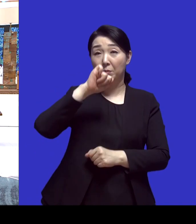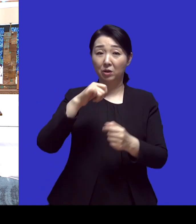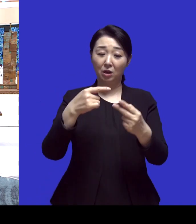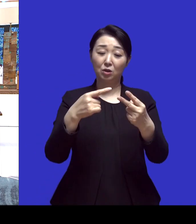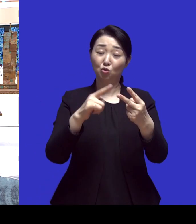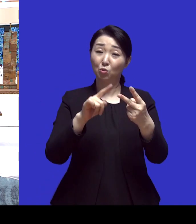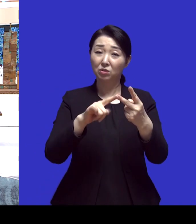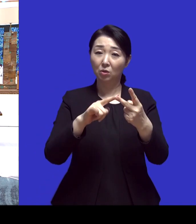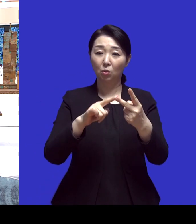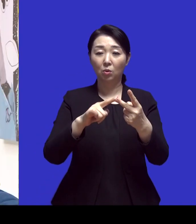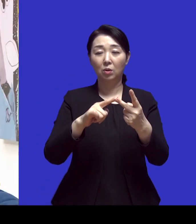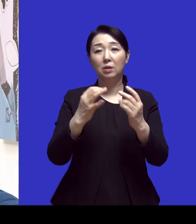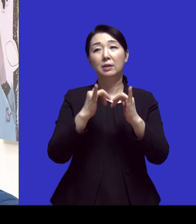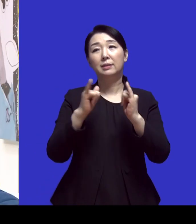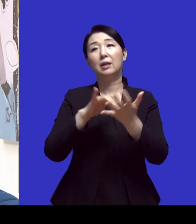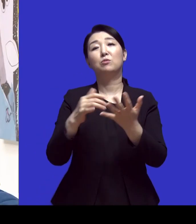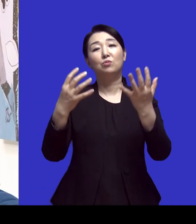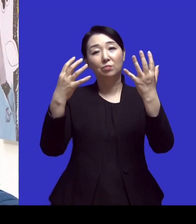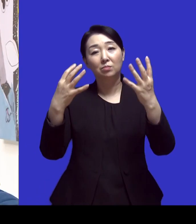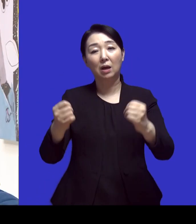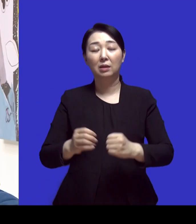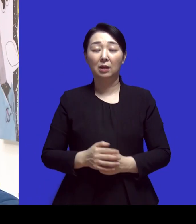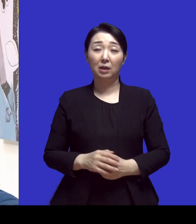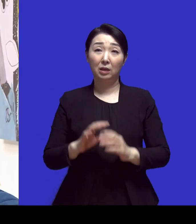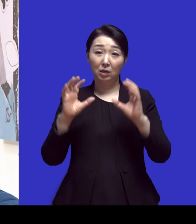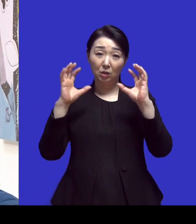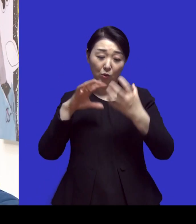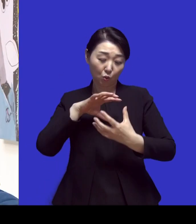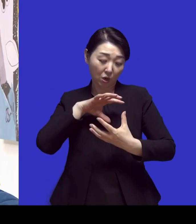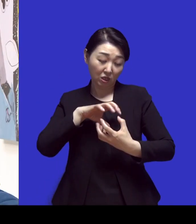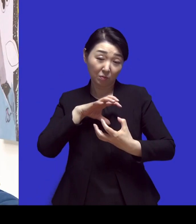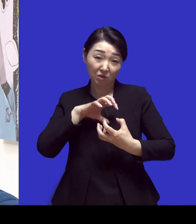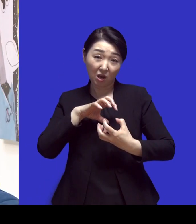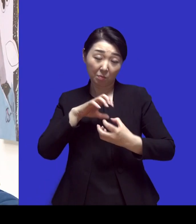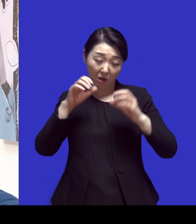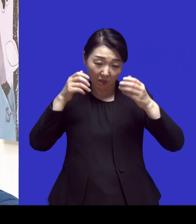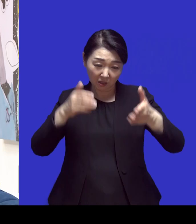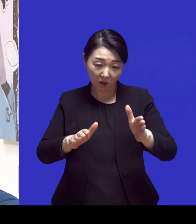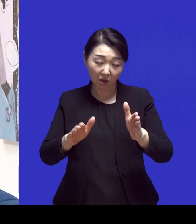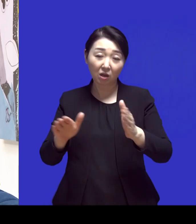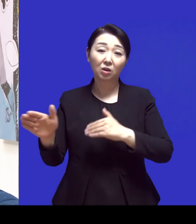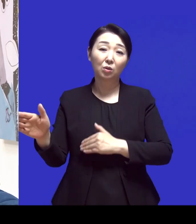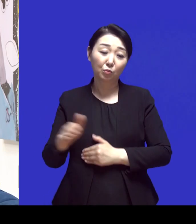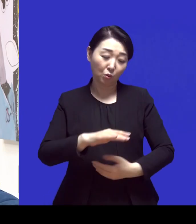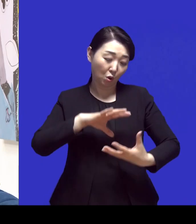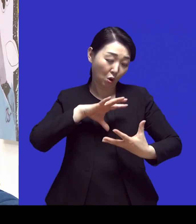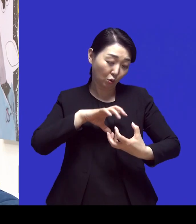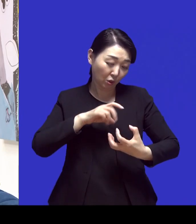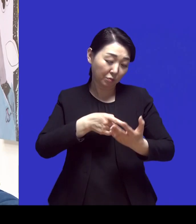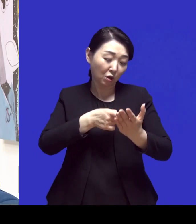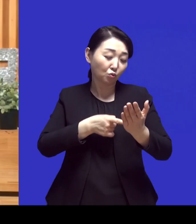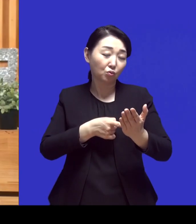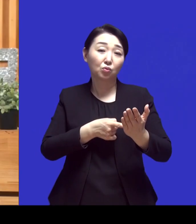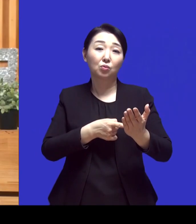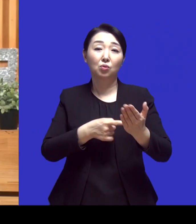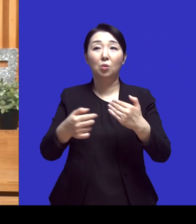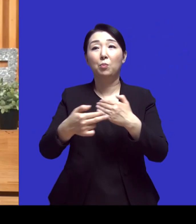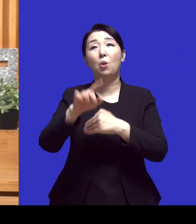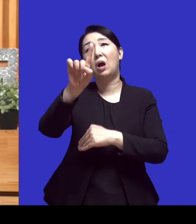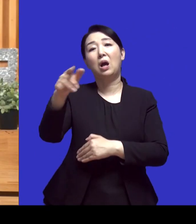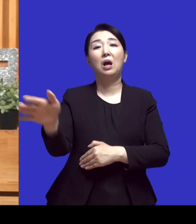인구가 많은 나라인데 소아심장병, 선천선 심장병 수술을 할 수 있는 병원이 하나도 없었어요